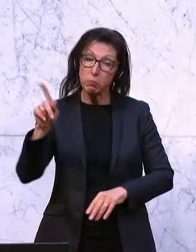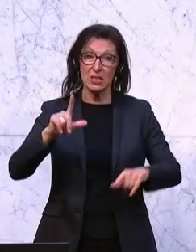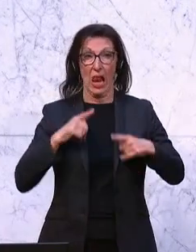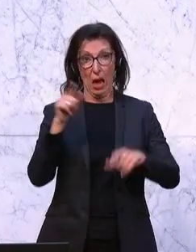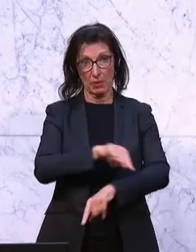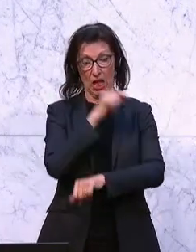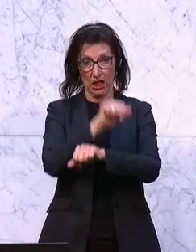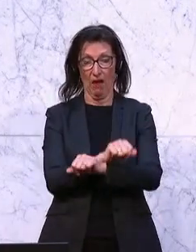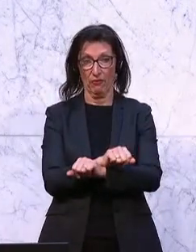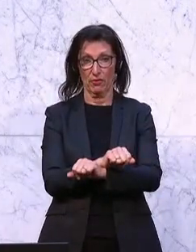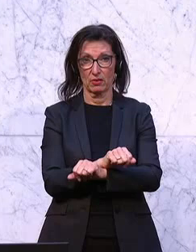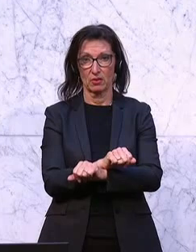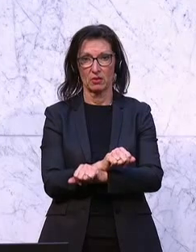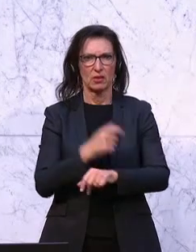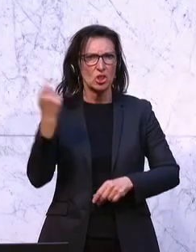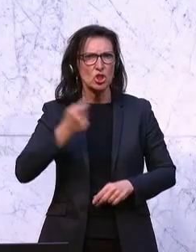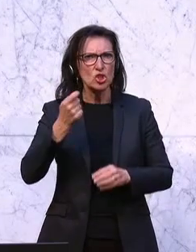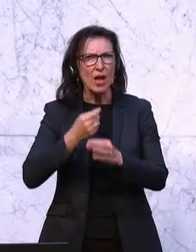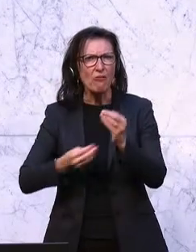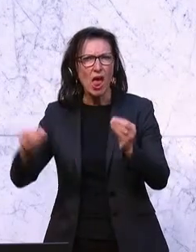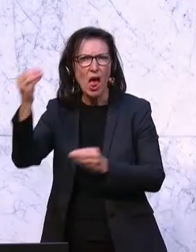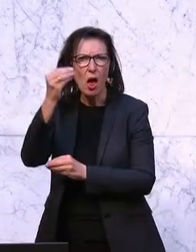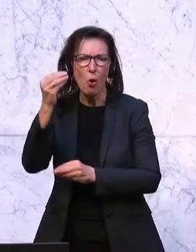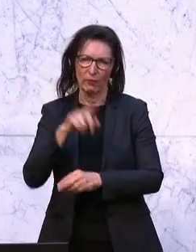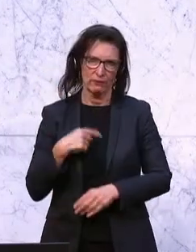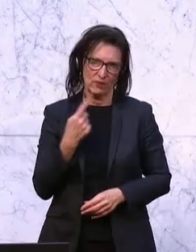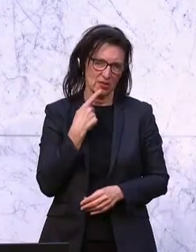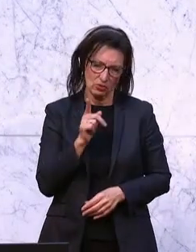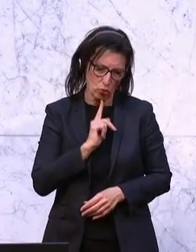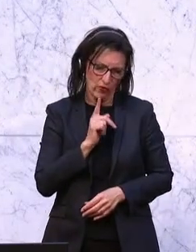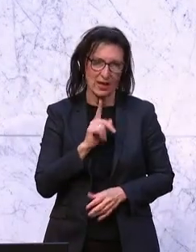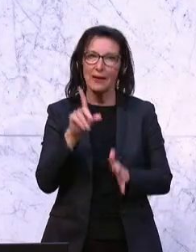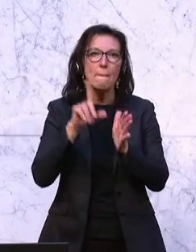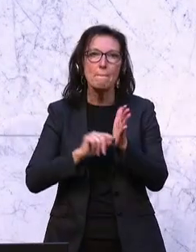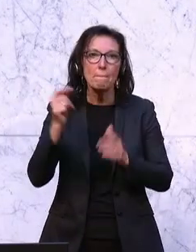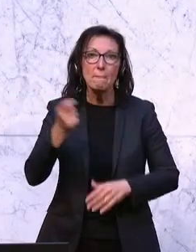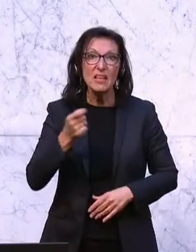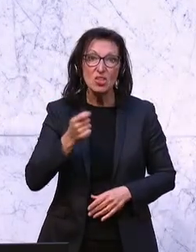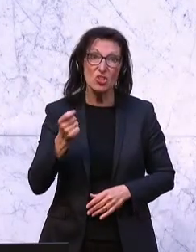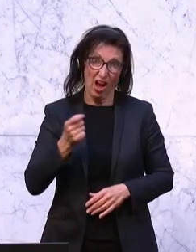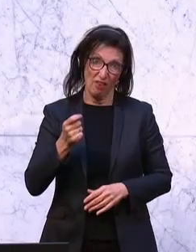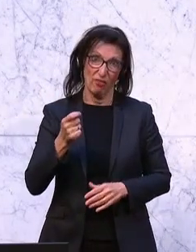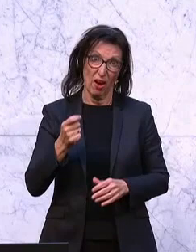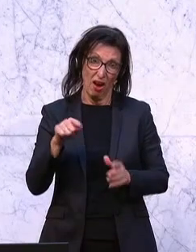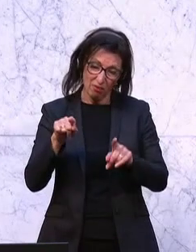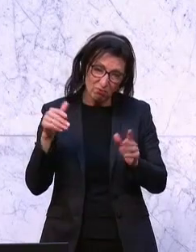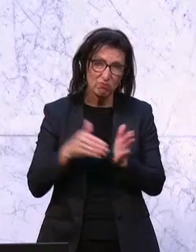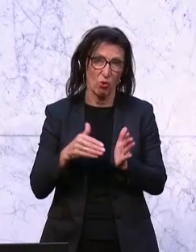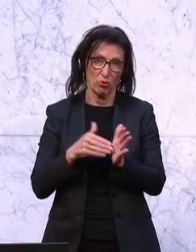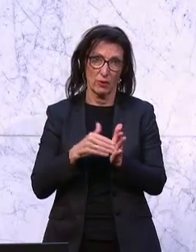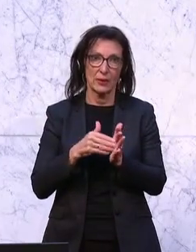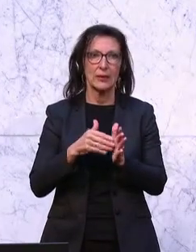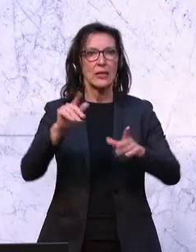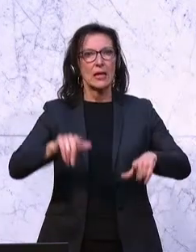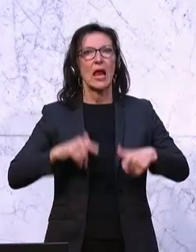Hier gehen uns die Straferhöhungen zu wenig weit, vor allem Mindeststrafen wären oft notwendig. Ein lebenslanger